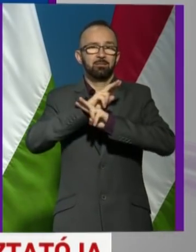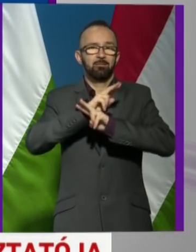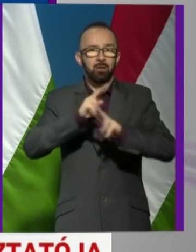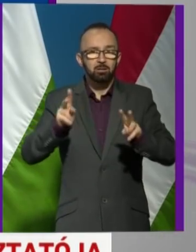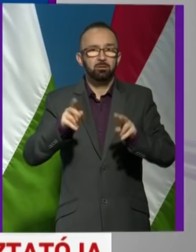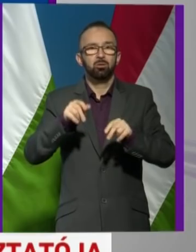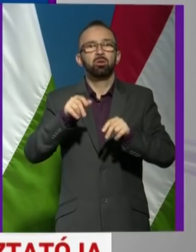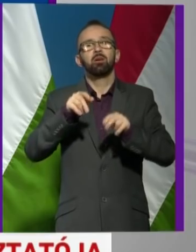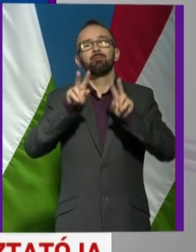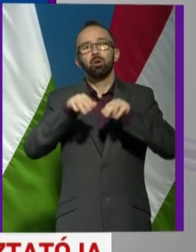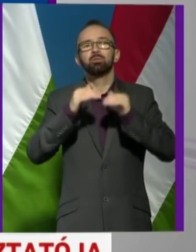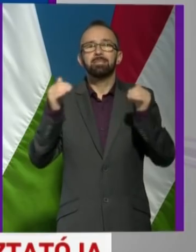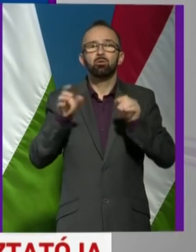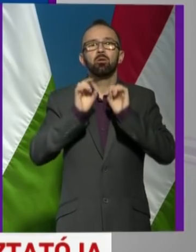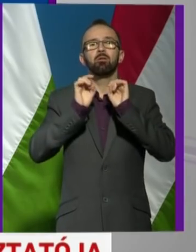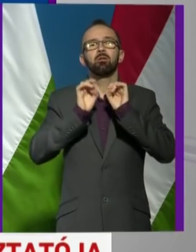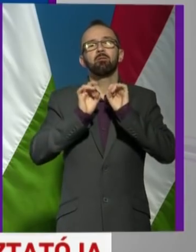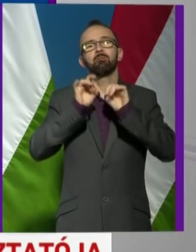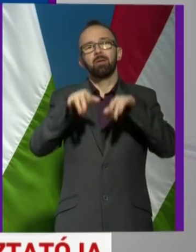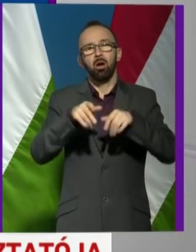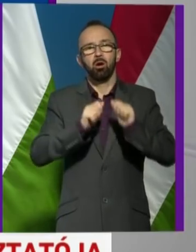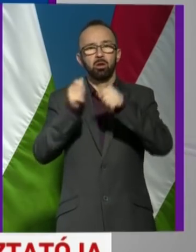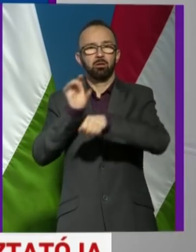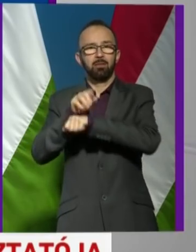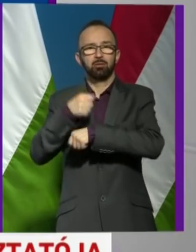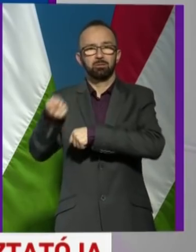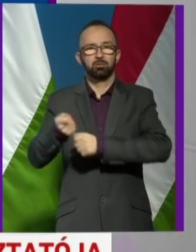valószínűségetően a fia fertőzte meg az édesapját.